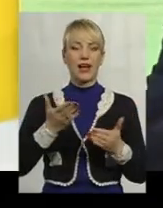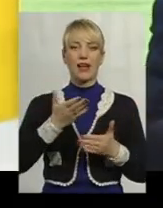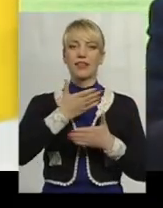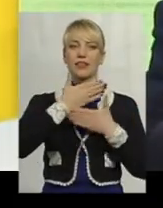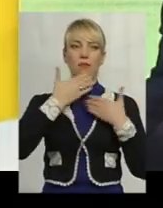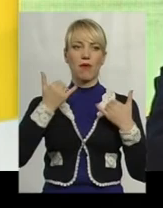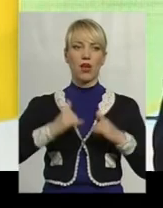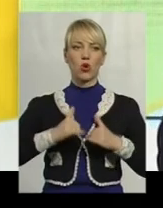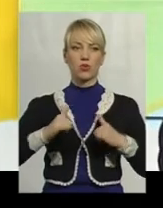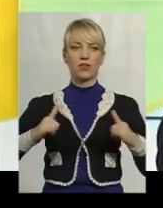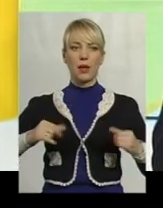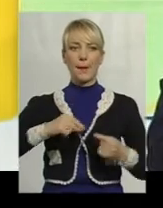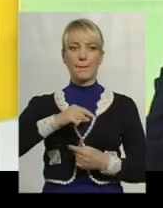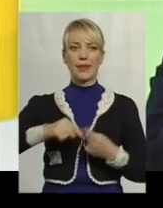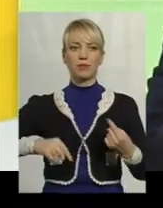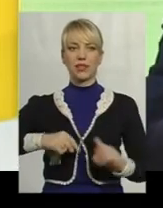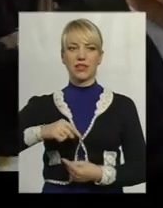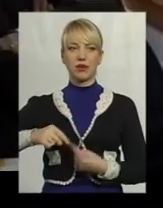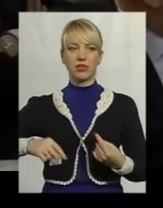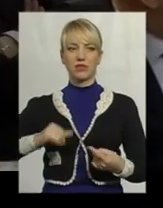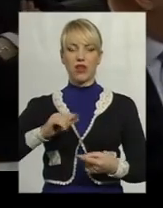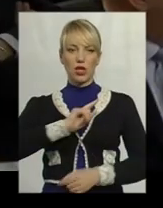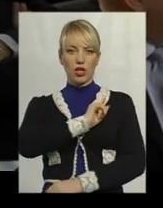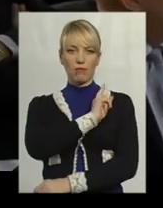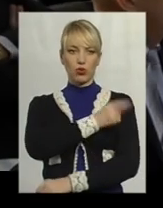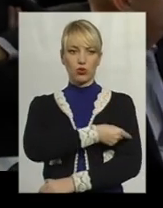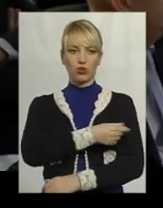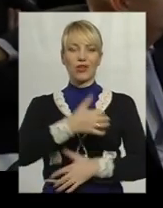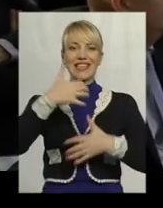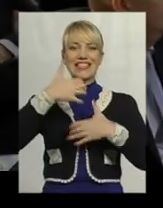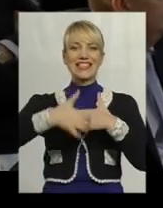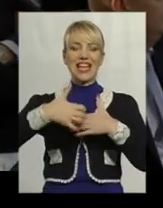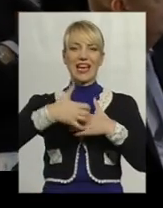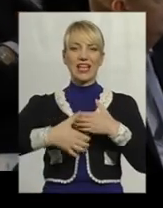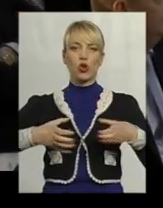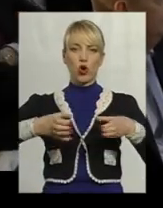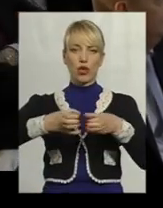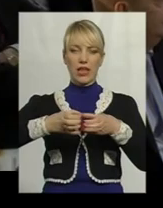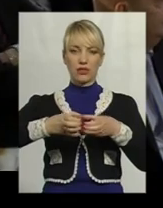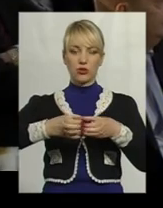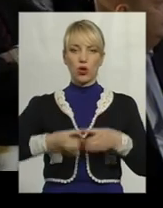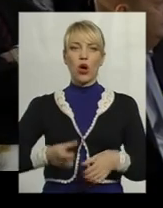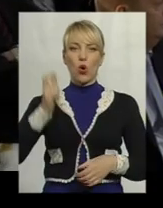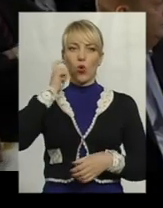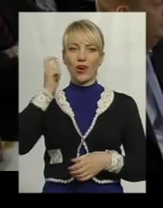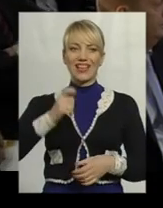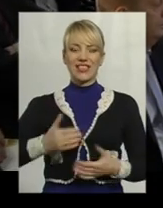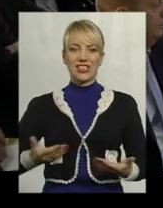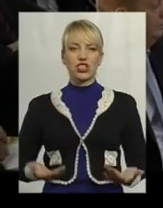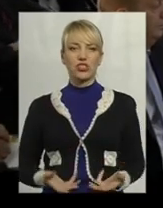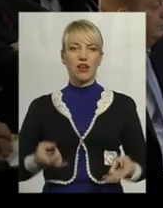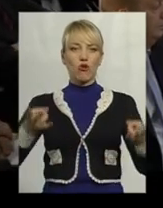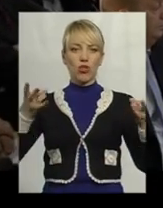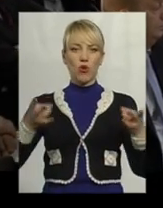розвинутого підприємництва і потужного середнього класу. Україні життєво необхідно